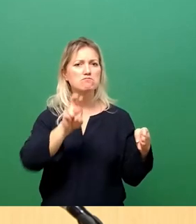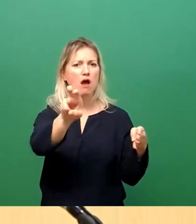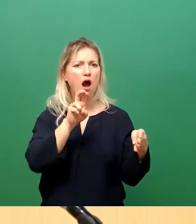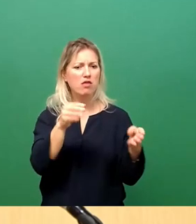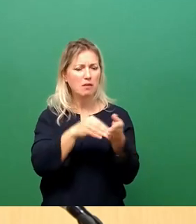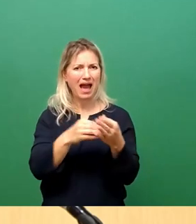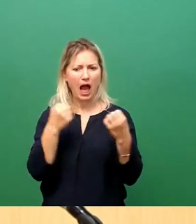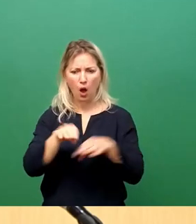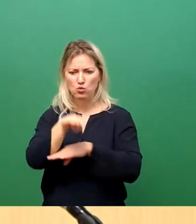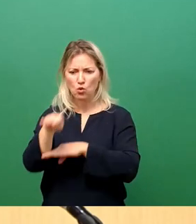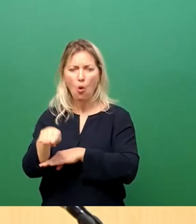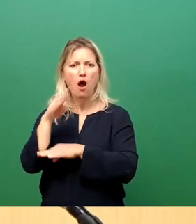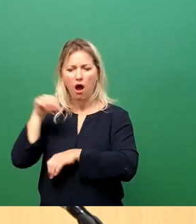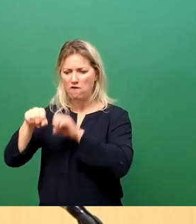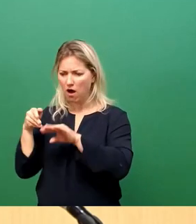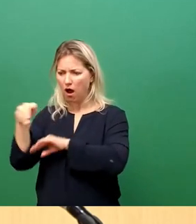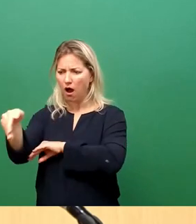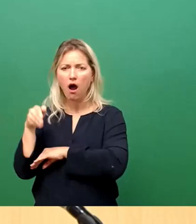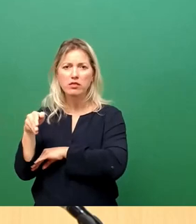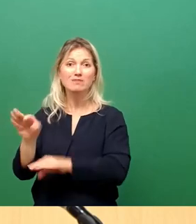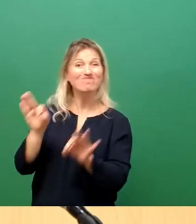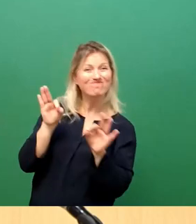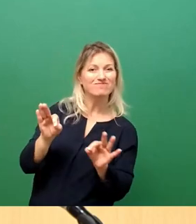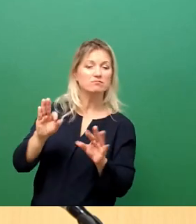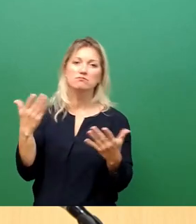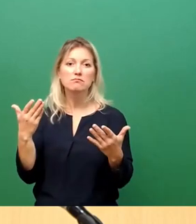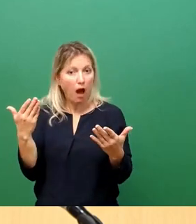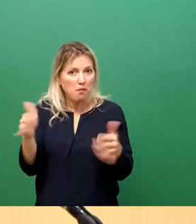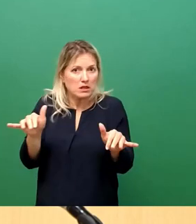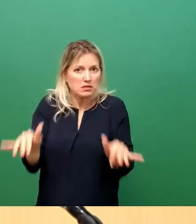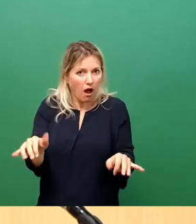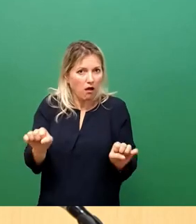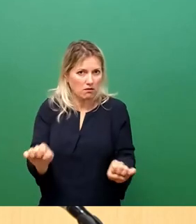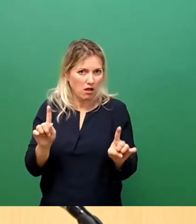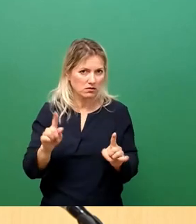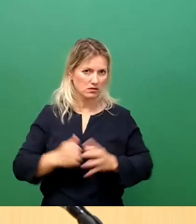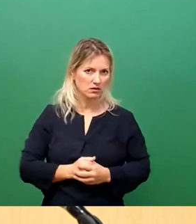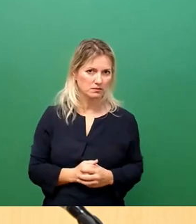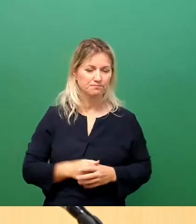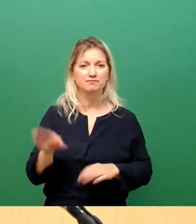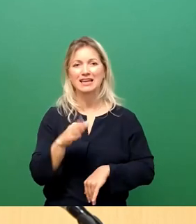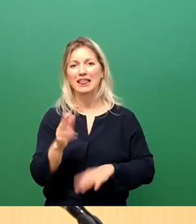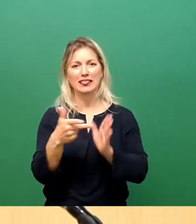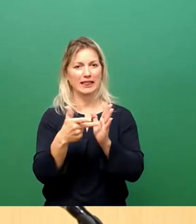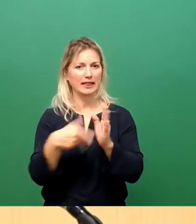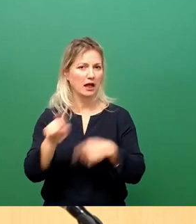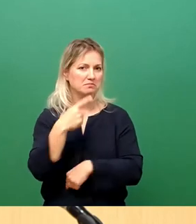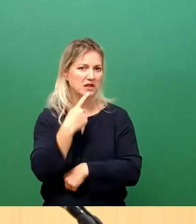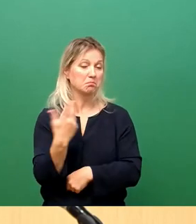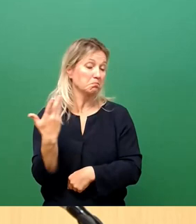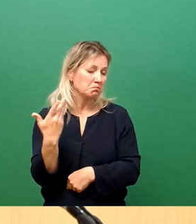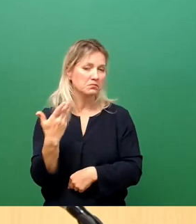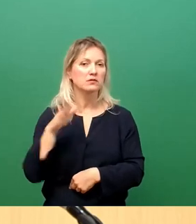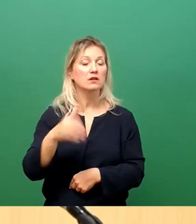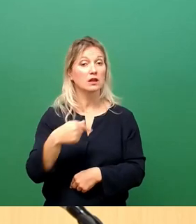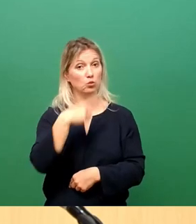Radstreifen. Ist nicht ideal, aber zumindest es geht. Dritter Mythos, man kann in einer im Bestand